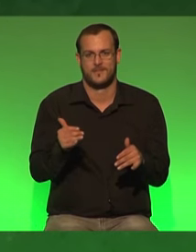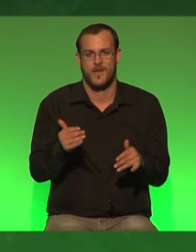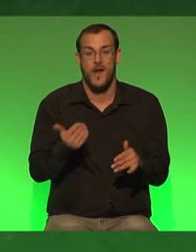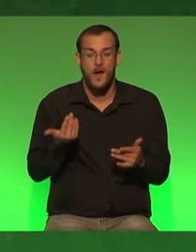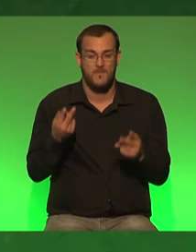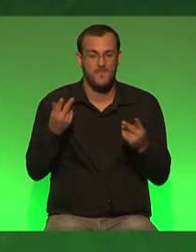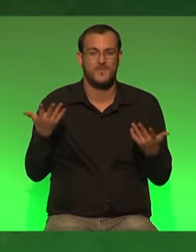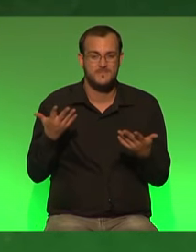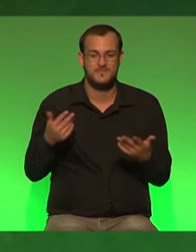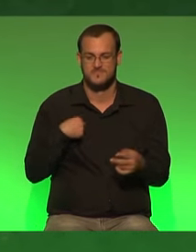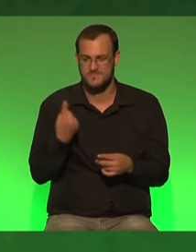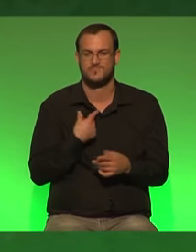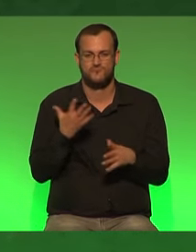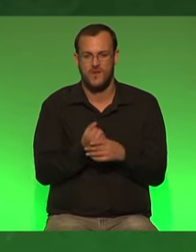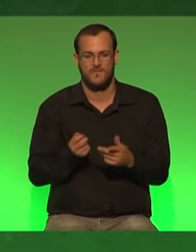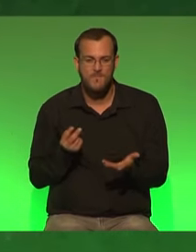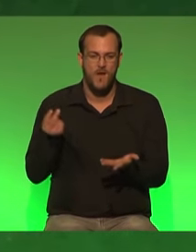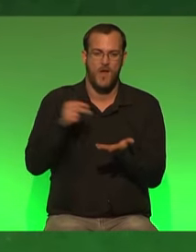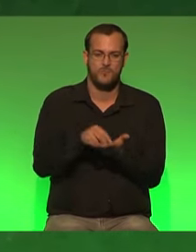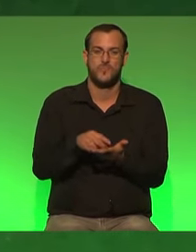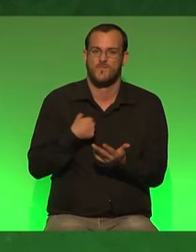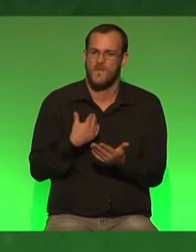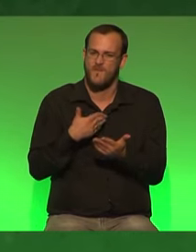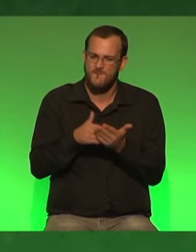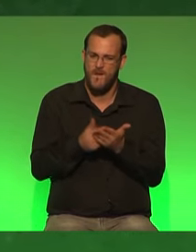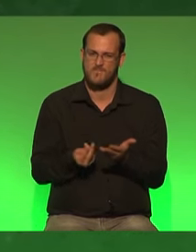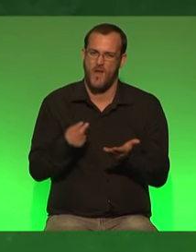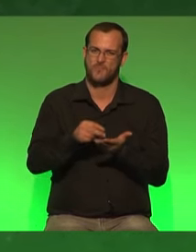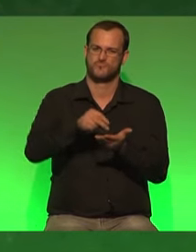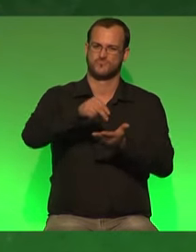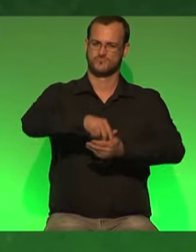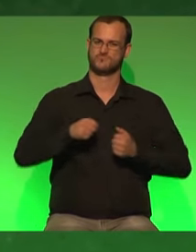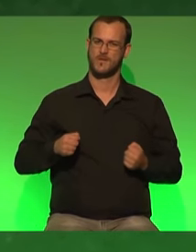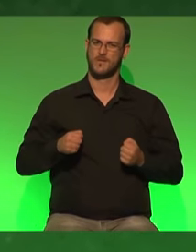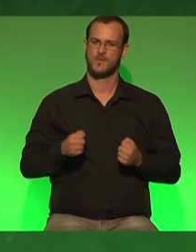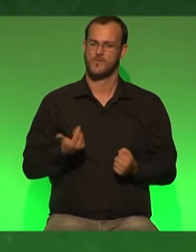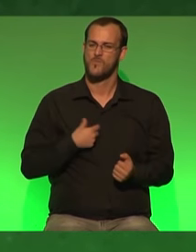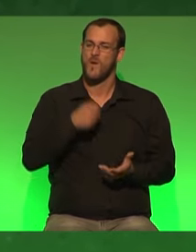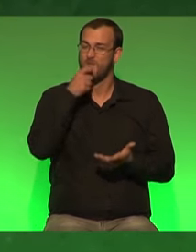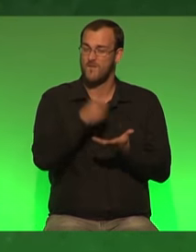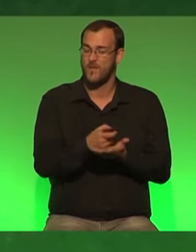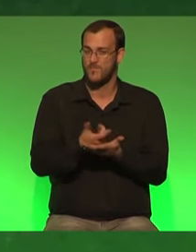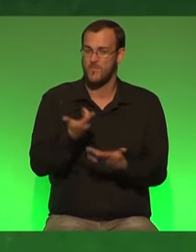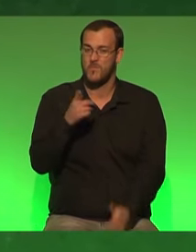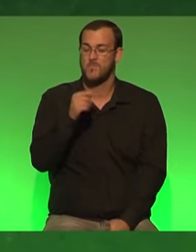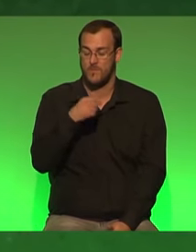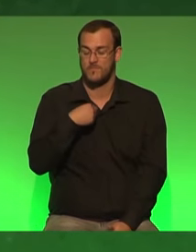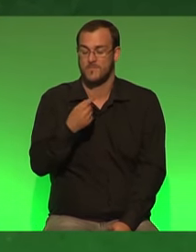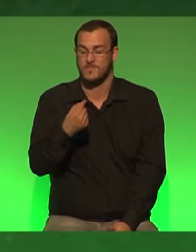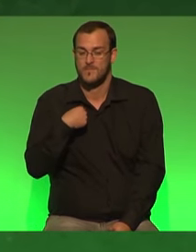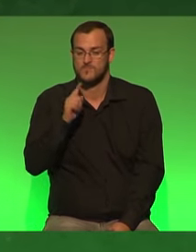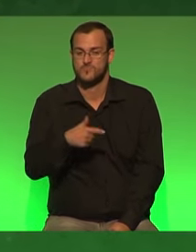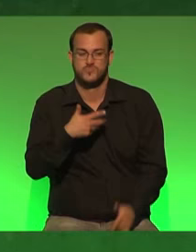wieder aufgestanden und wir sind dabei weiter aufzustehen und verantwortung dafür zu haben heißt auch zu überprüfen